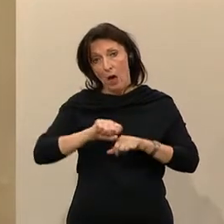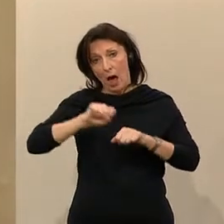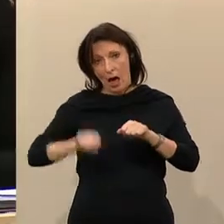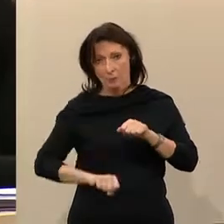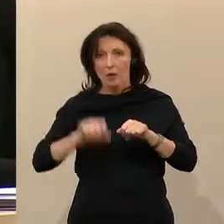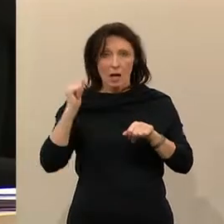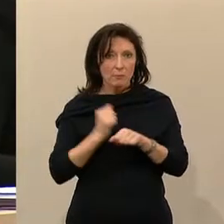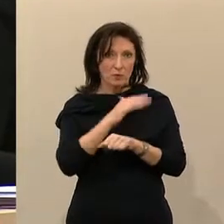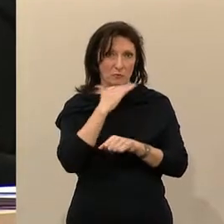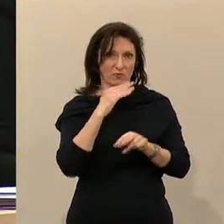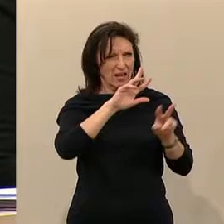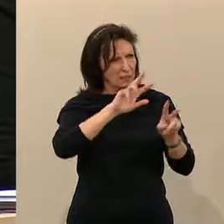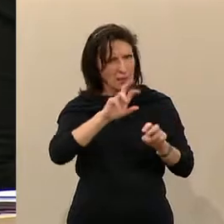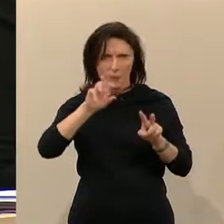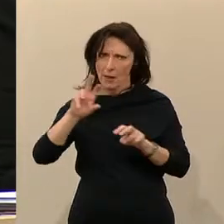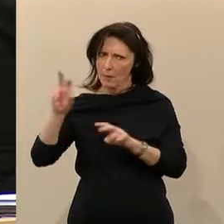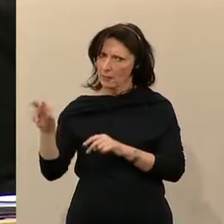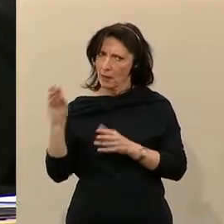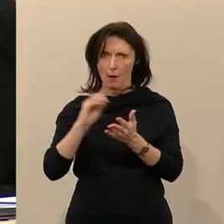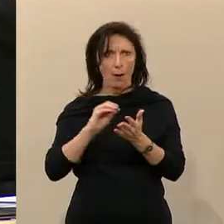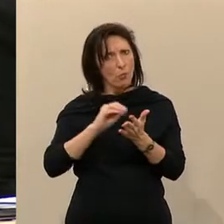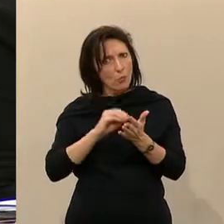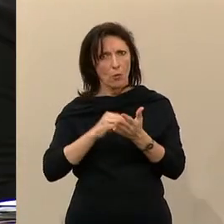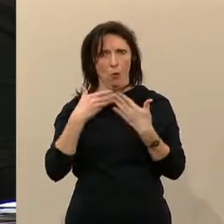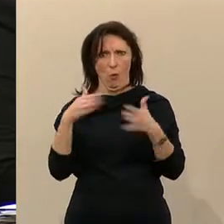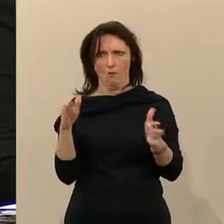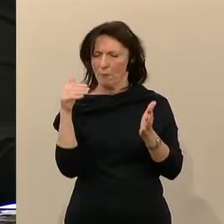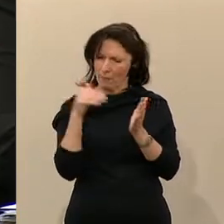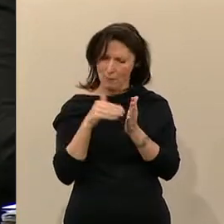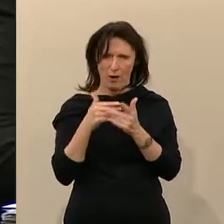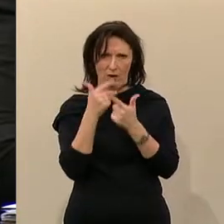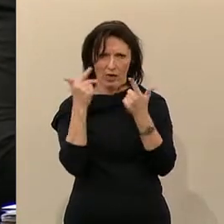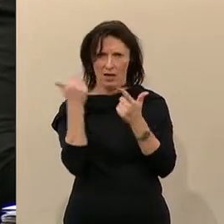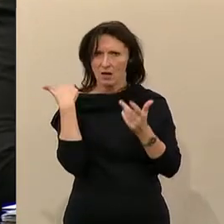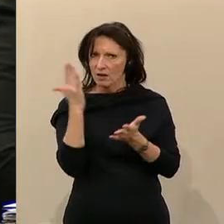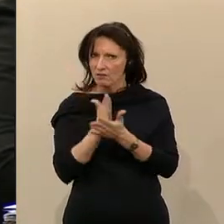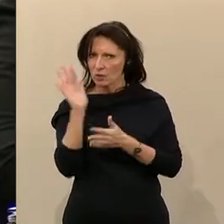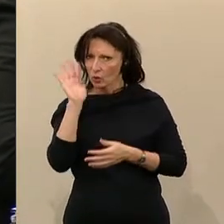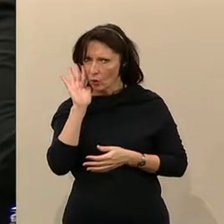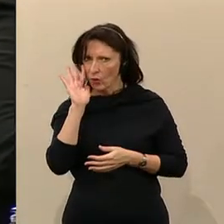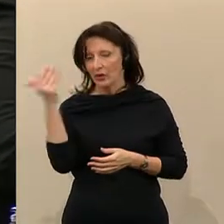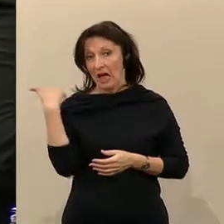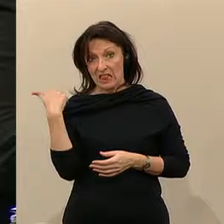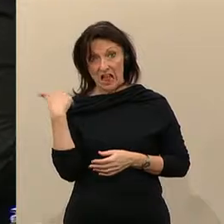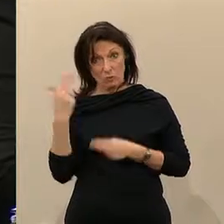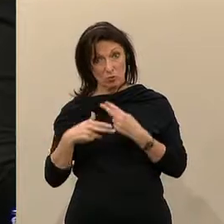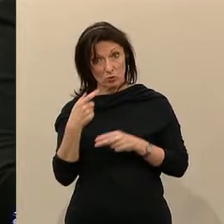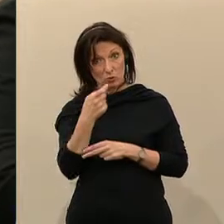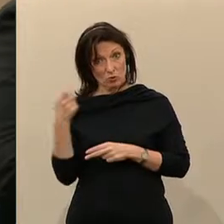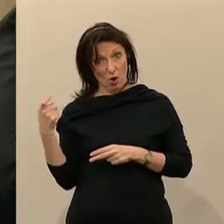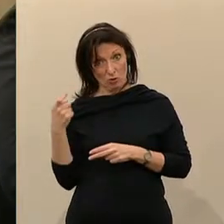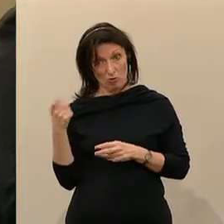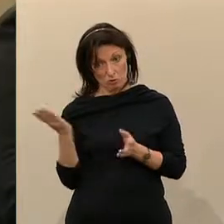sind und die einer strikt und dringend einer Klärung bedürfen. Wir haben es bereits gehört, es sind etliche Unterlagen, die damals im Untersuchungsausschuss 1